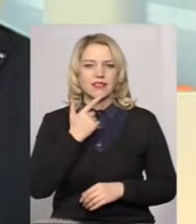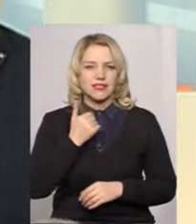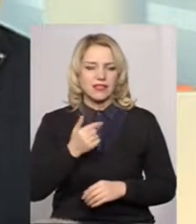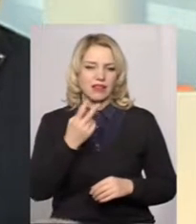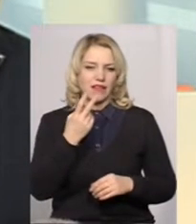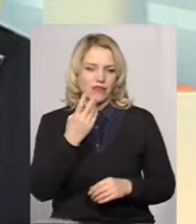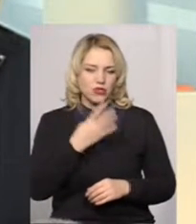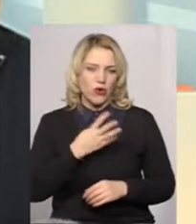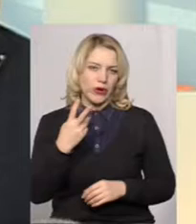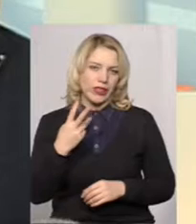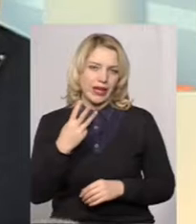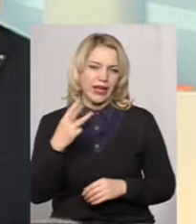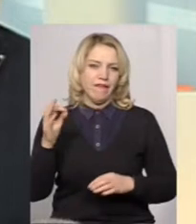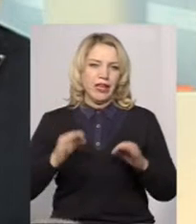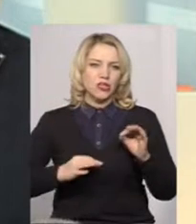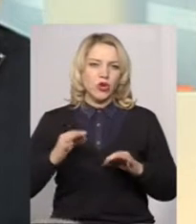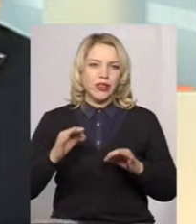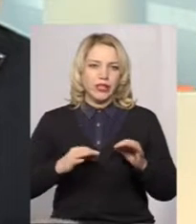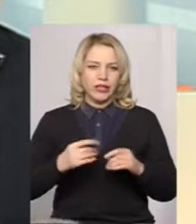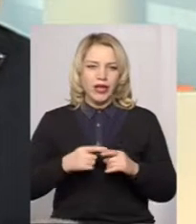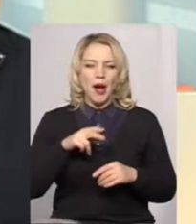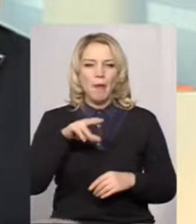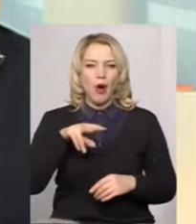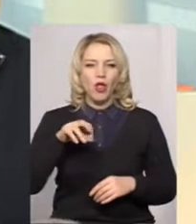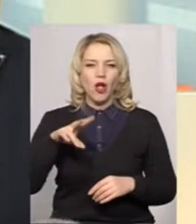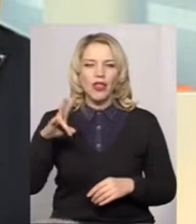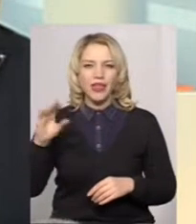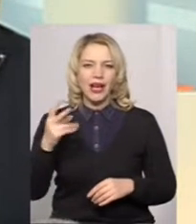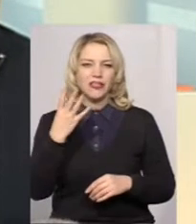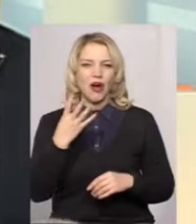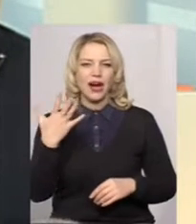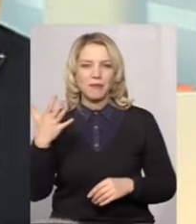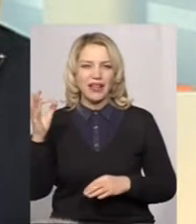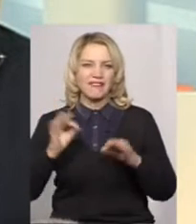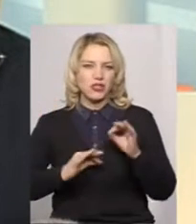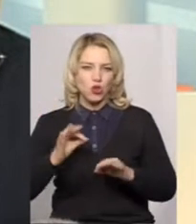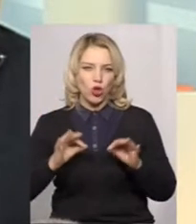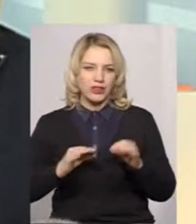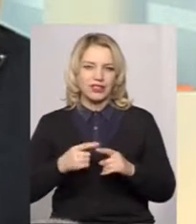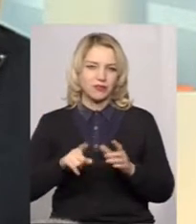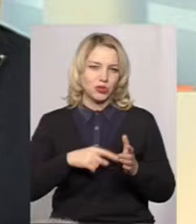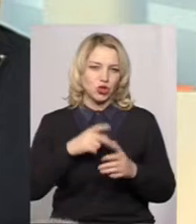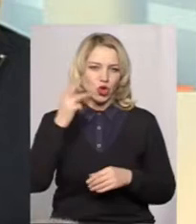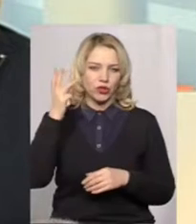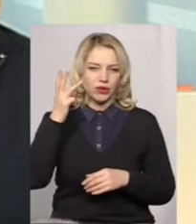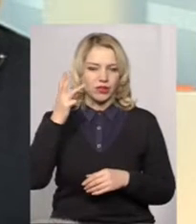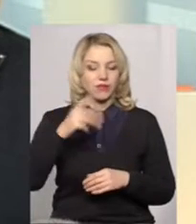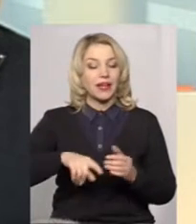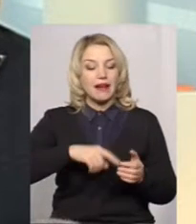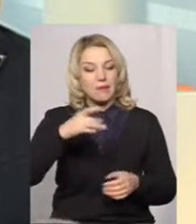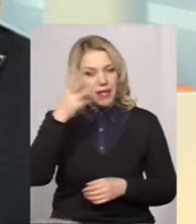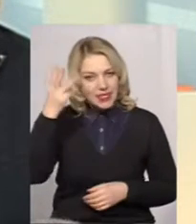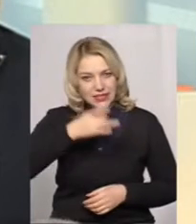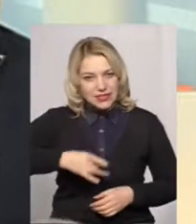Красилів – 43%. Полонне – 45%. Хмельницький район –